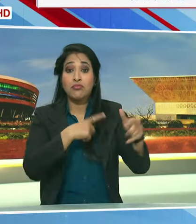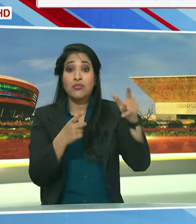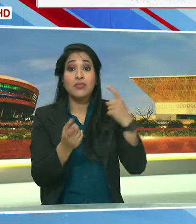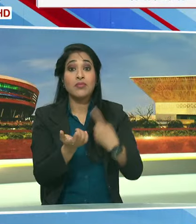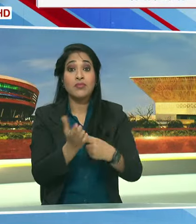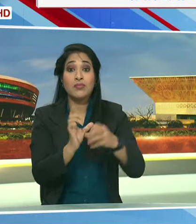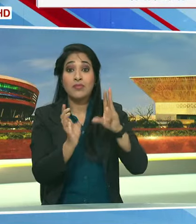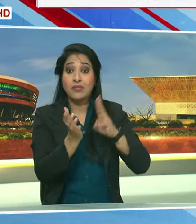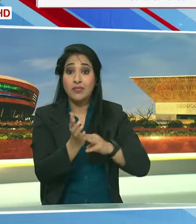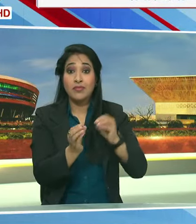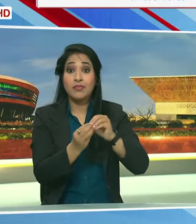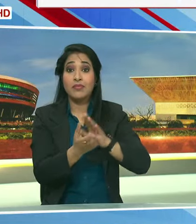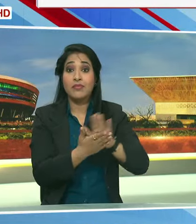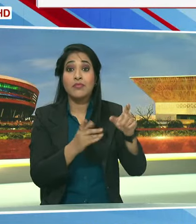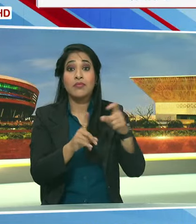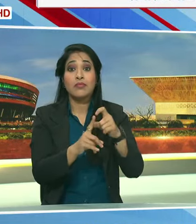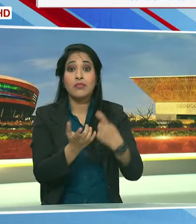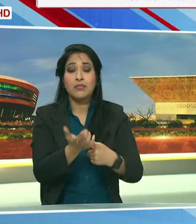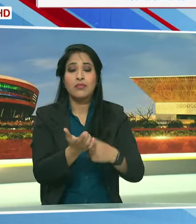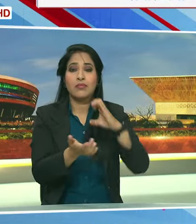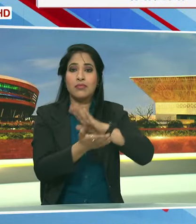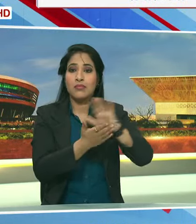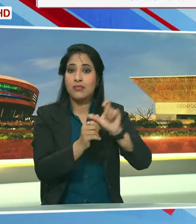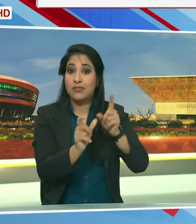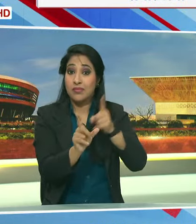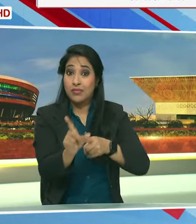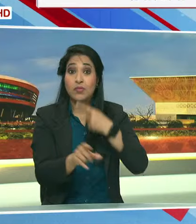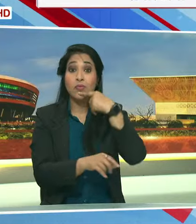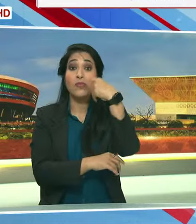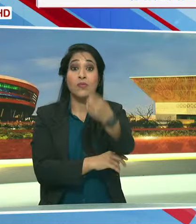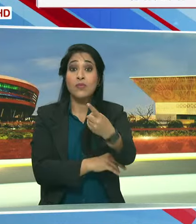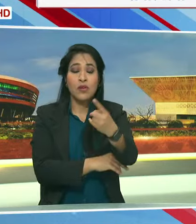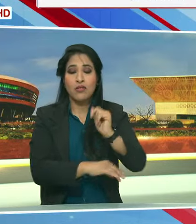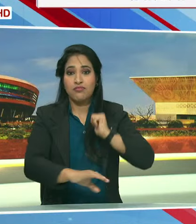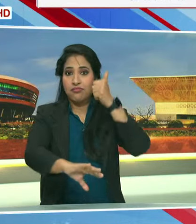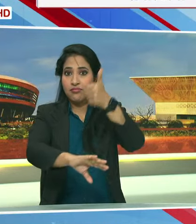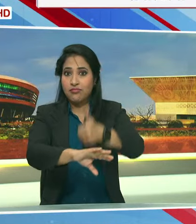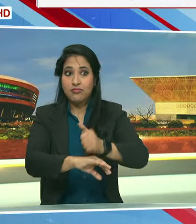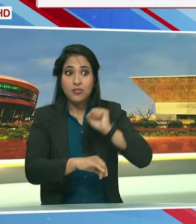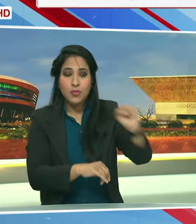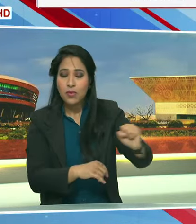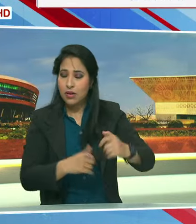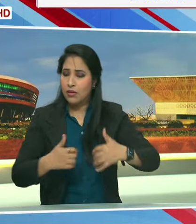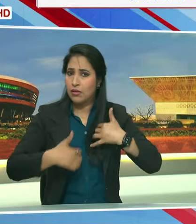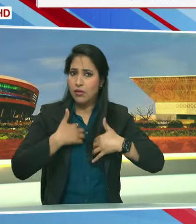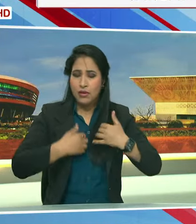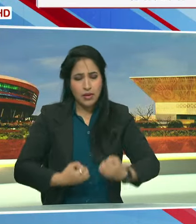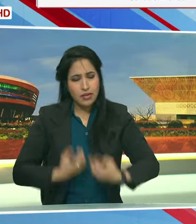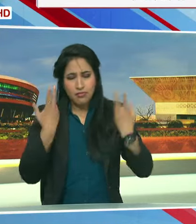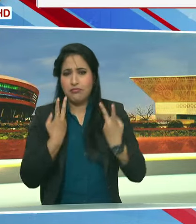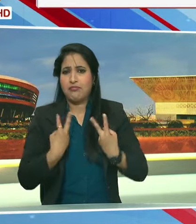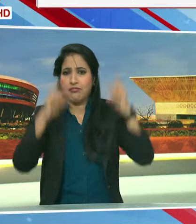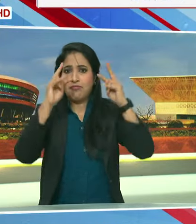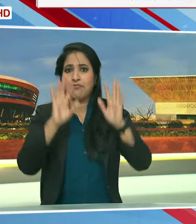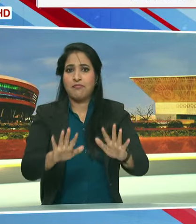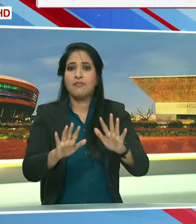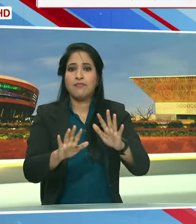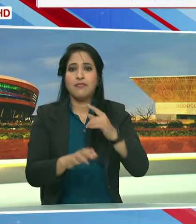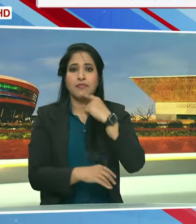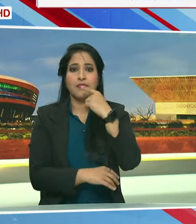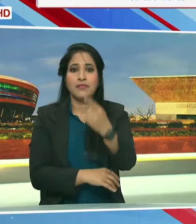राम भद्राचारिय जी ने कहा कि प्रान प्रतिष्टा समहरो को लेकर उणके उउठसाह का ठेकाना नहीं है